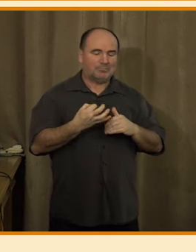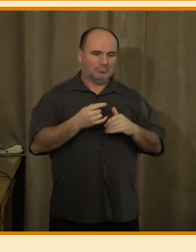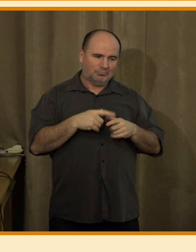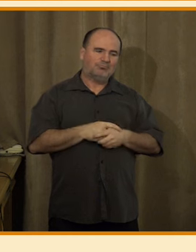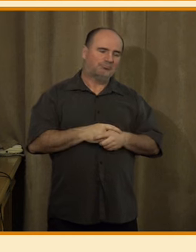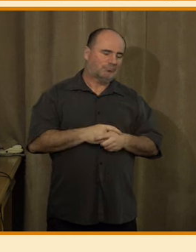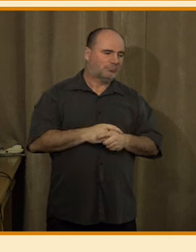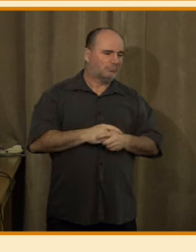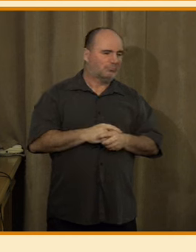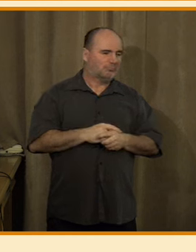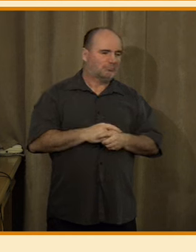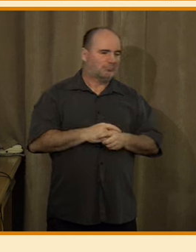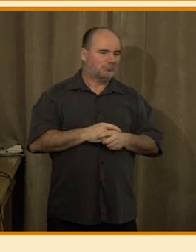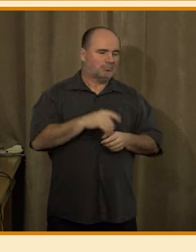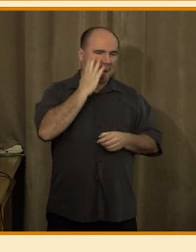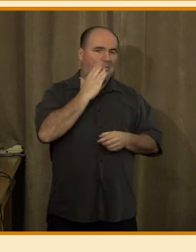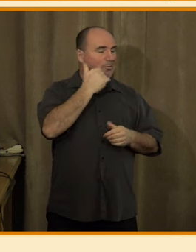Poprosím, Hinku, další slide.